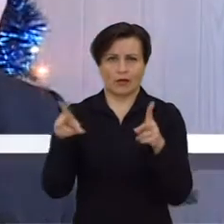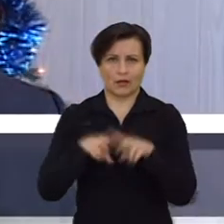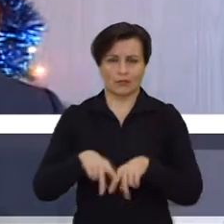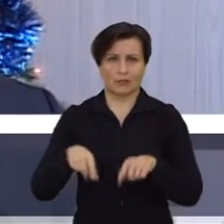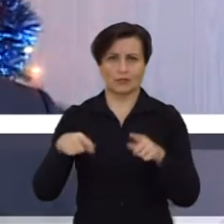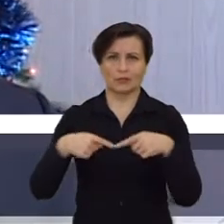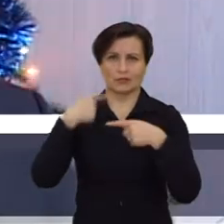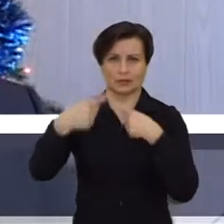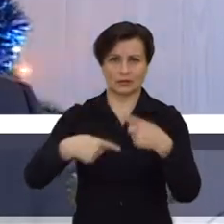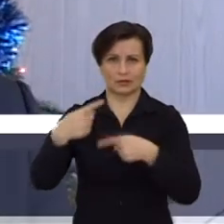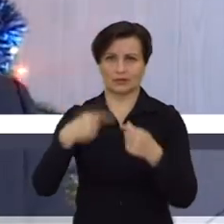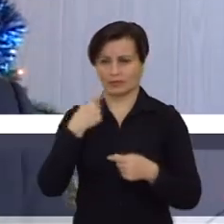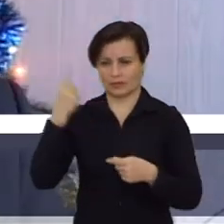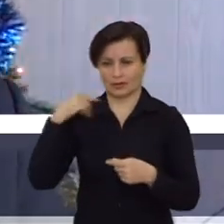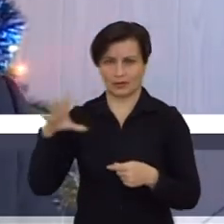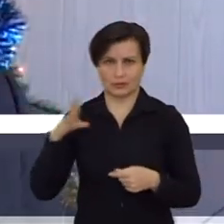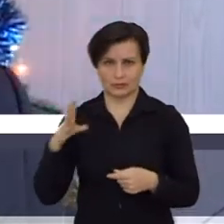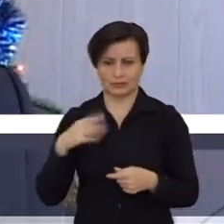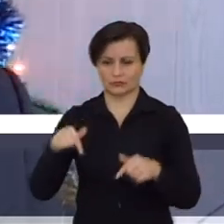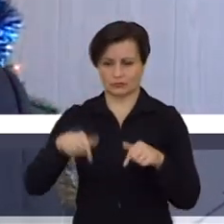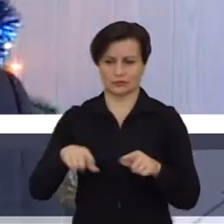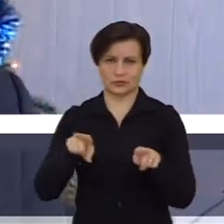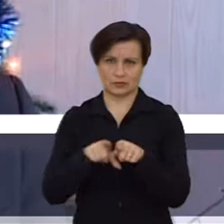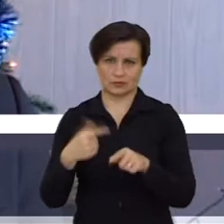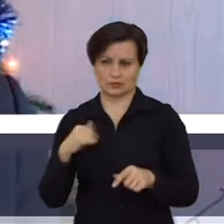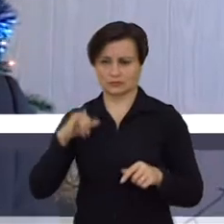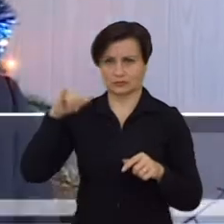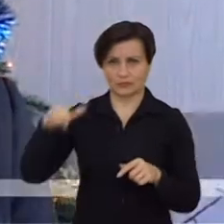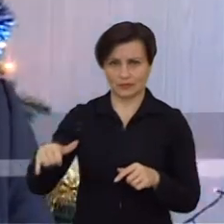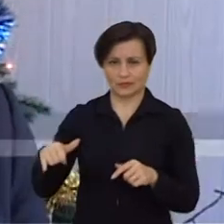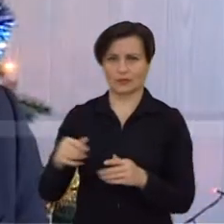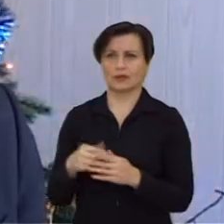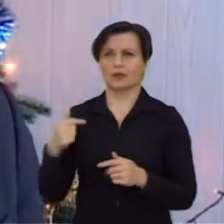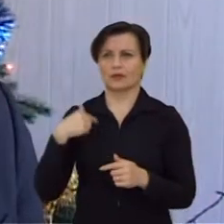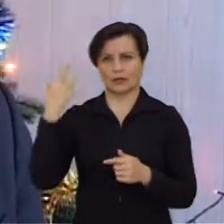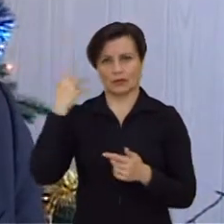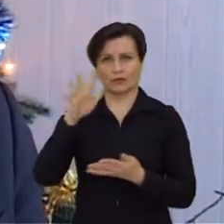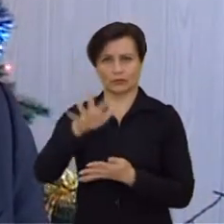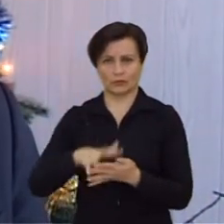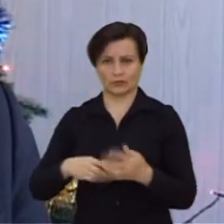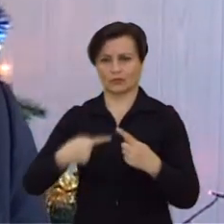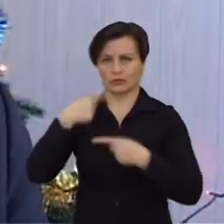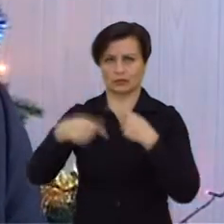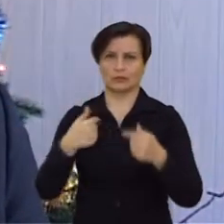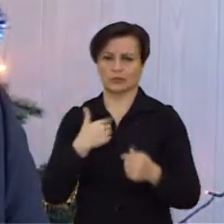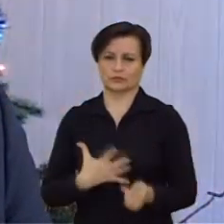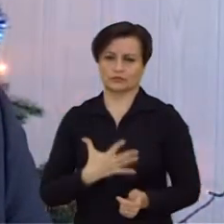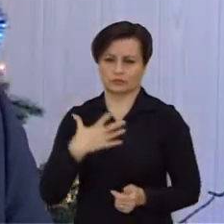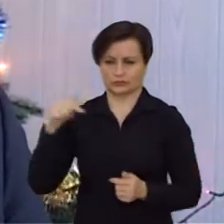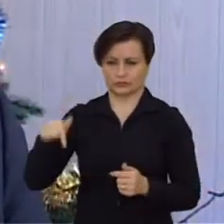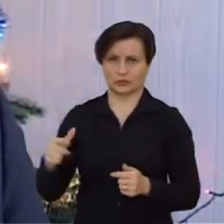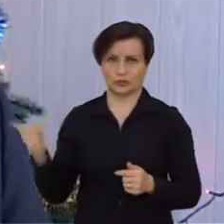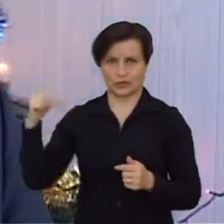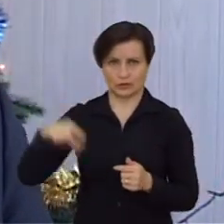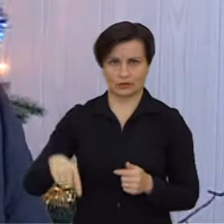pernai buvom. Šiemet aš atvykau į krakių senelių namus, tai tikiuosi ir toliau tą tradiciją tęst. Man iš tiesų